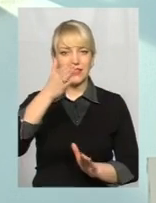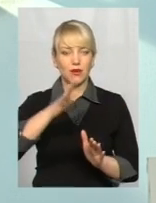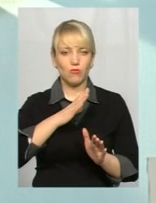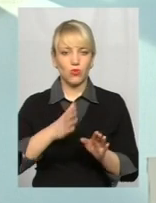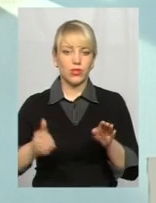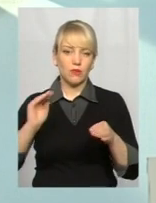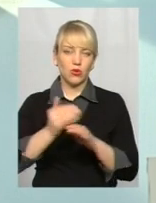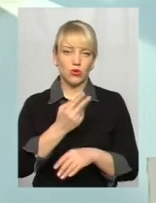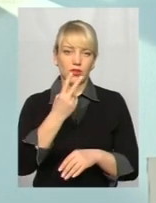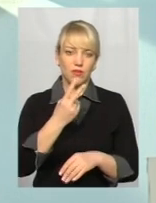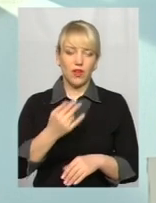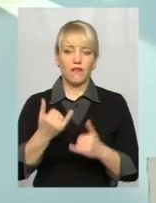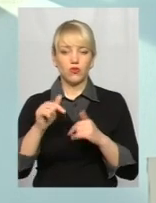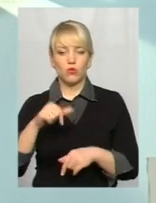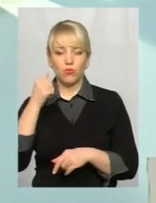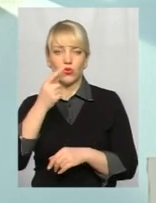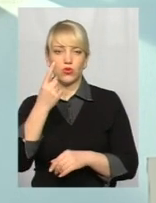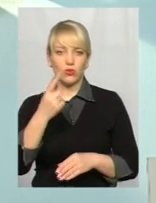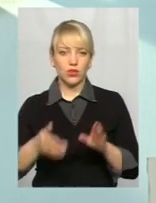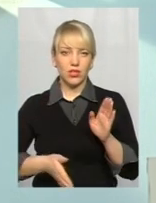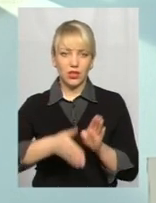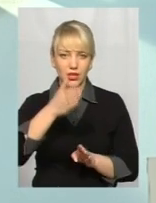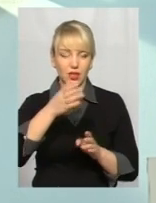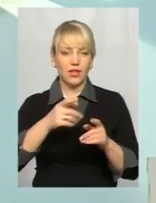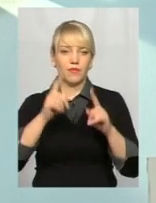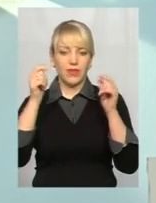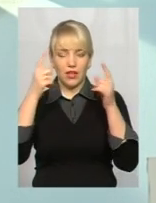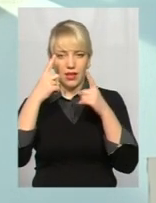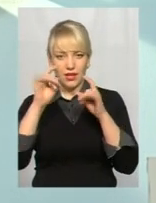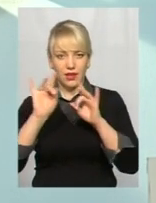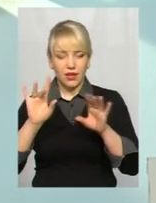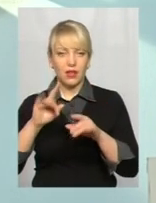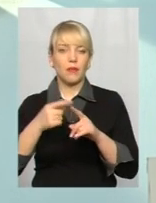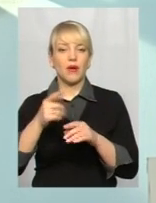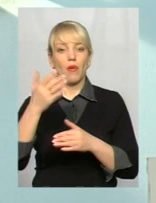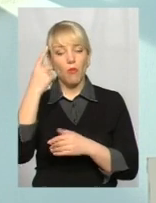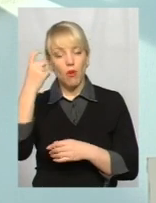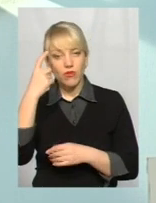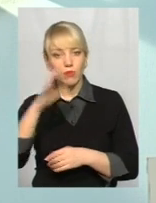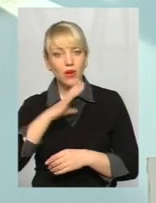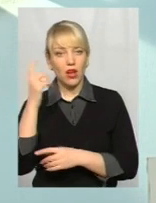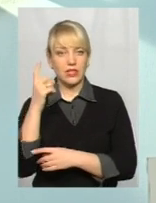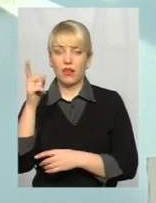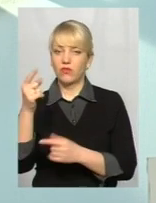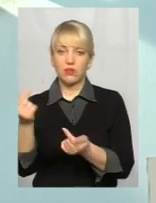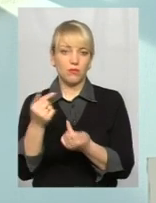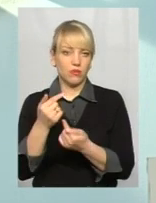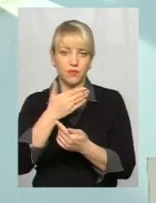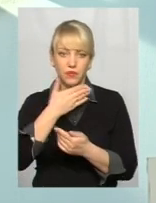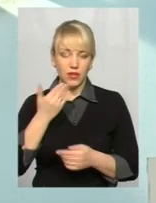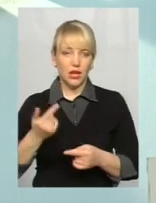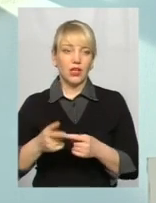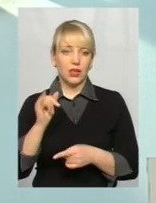був один демонтований. І, відповідно, так само власників попередньо повідомлялися, і вони не заперечували фактично,